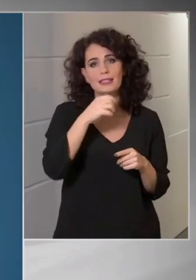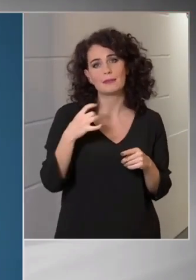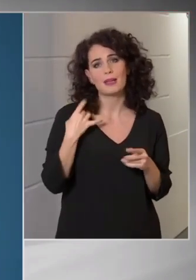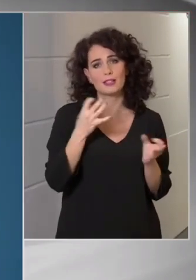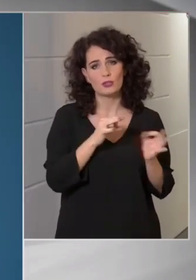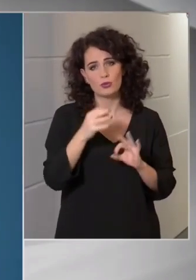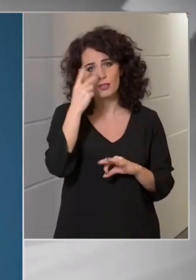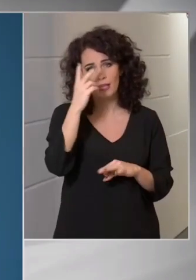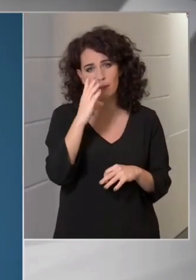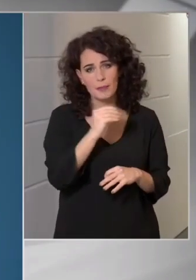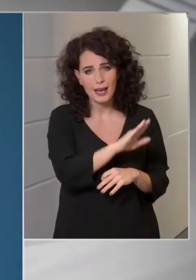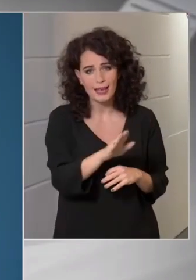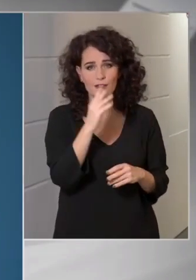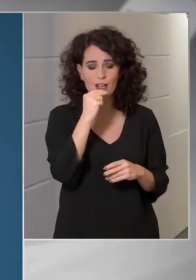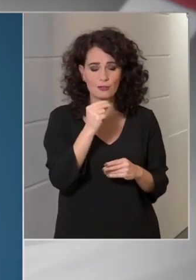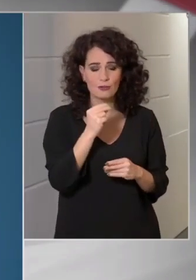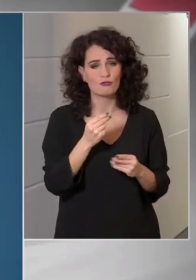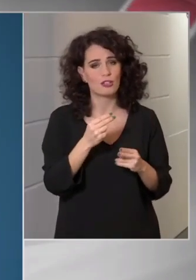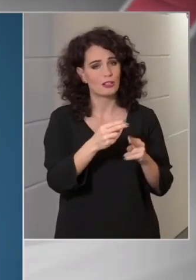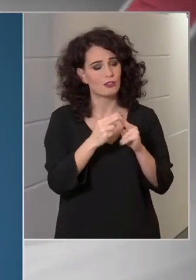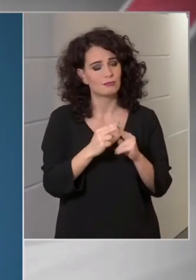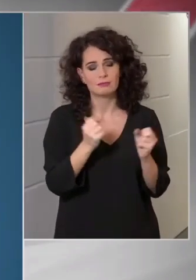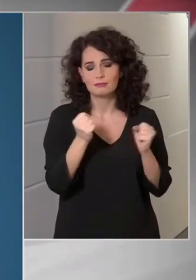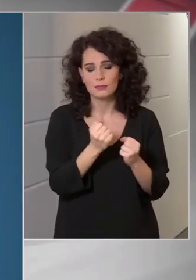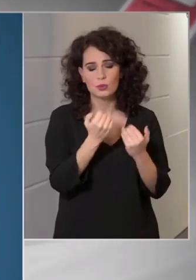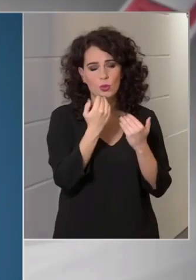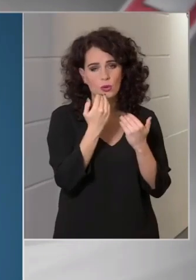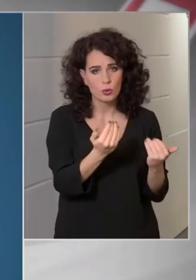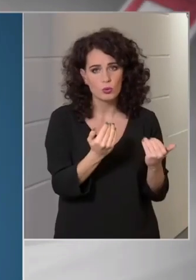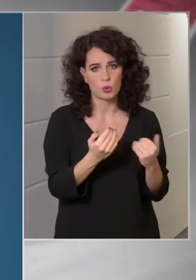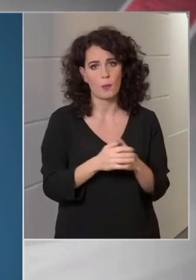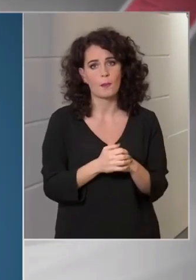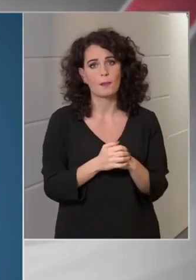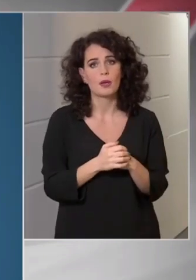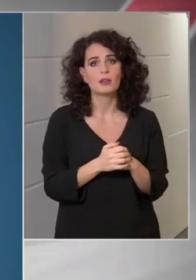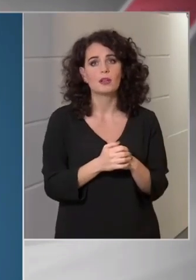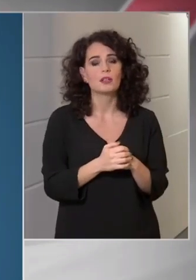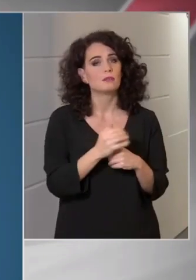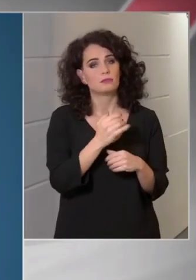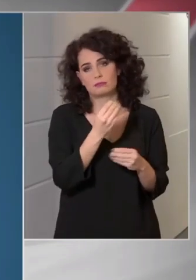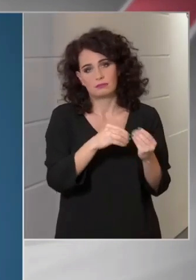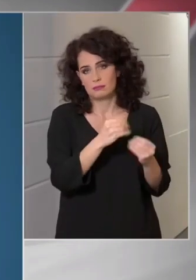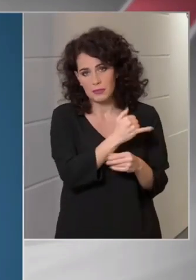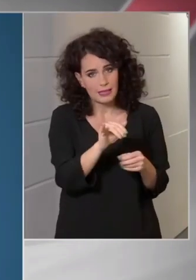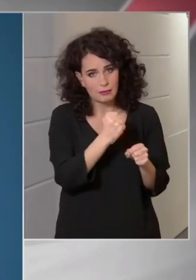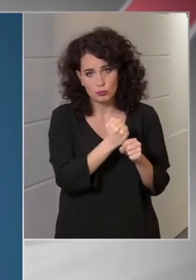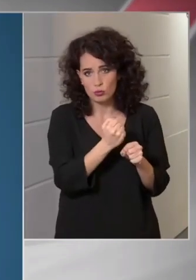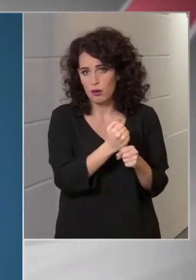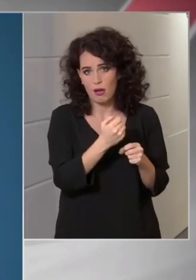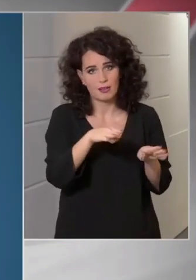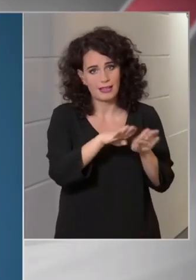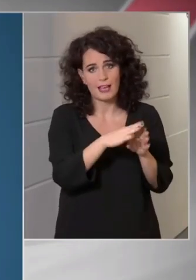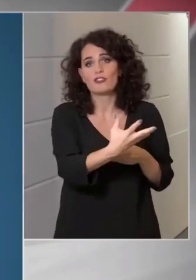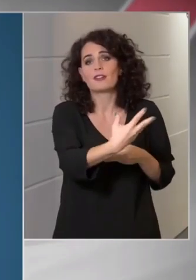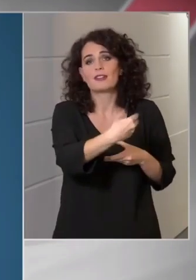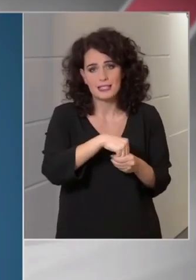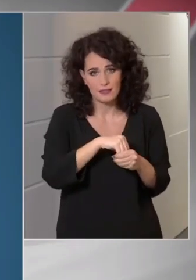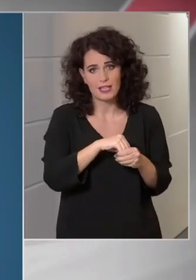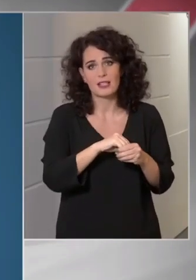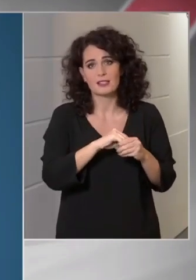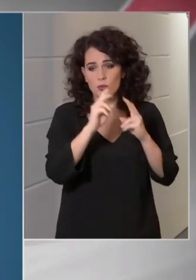és a rendőrségnek a segítségét, valamennyi munkatárs részt vesz ebben a kutatásban,